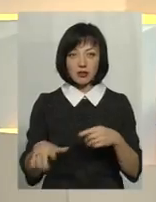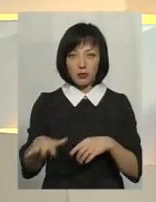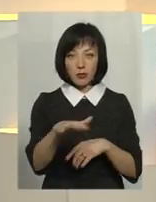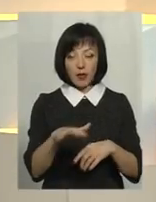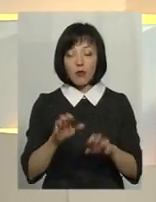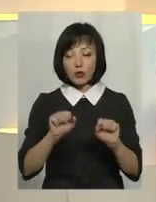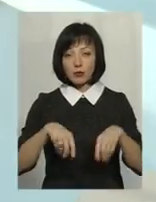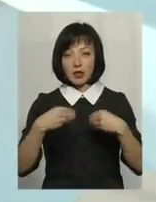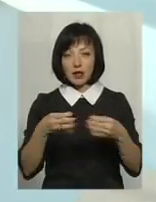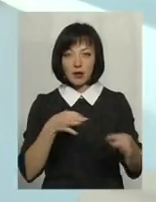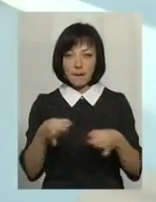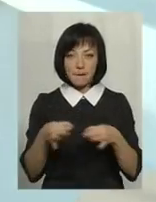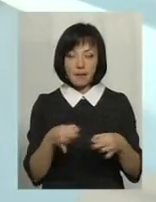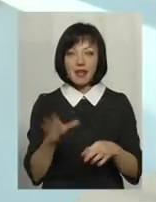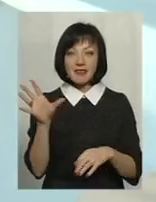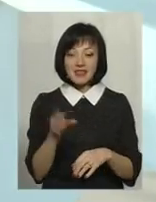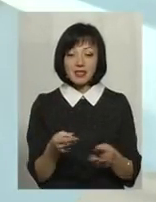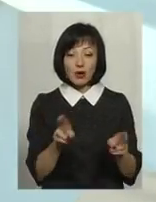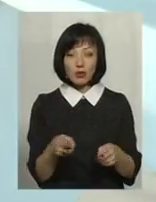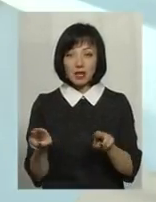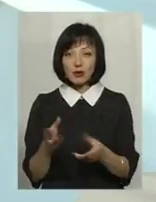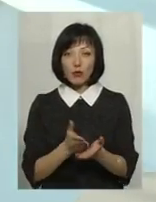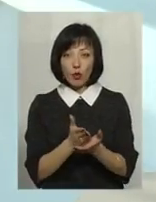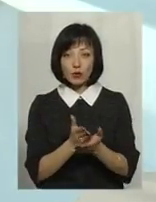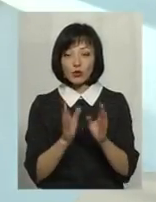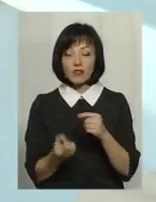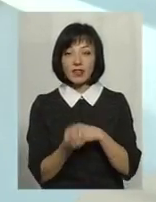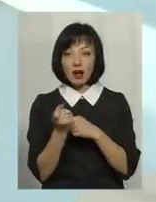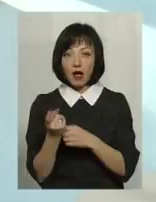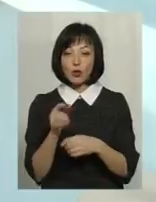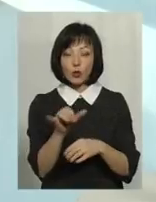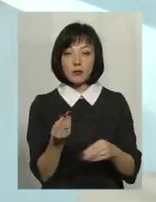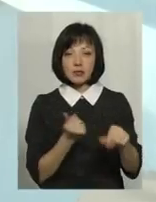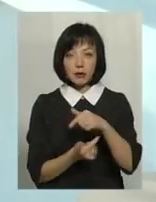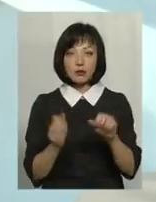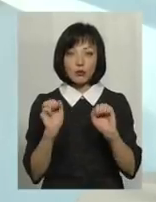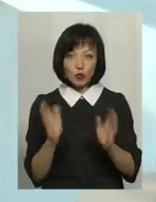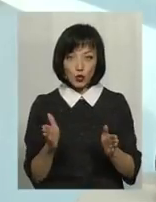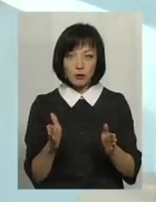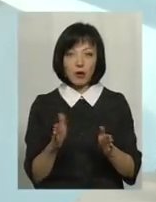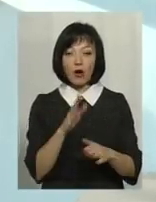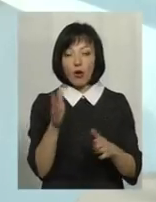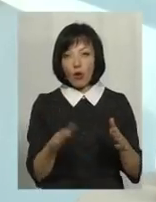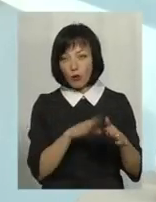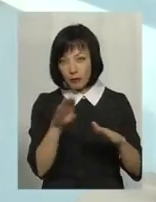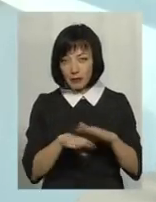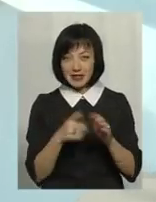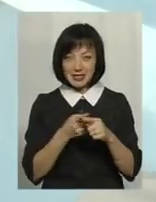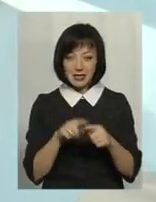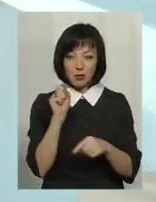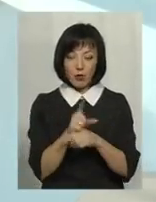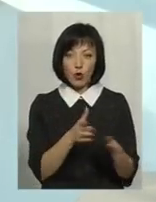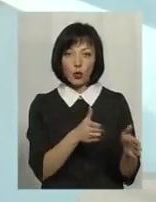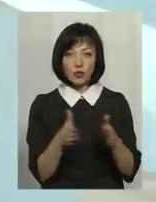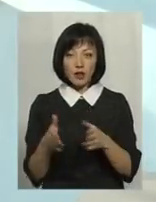надати. І всі остальні послуги, які будуть, навіть, виникати у підприємців, ми будемо під них готувати під їхнє замовлення,